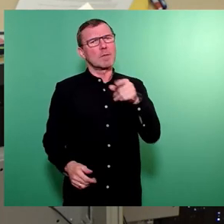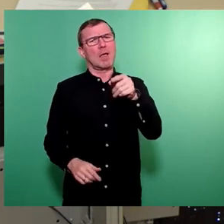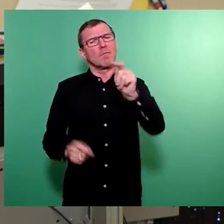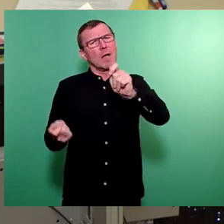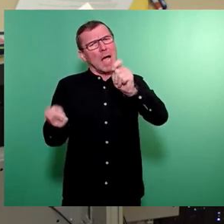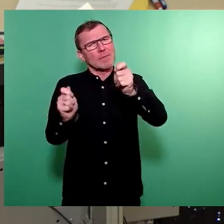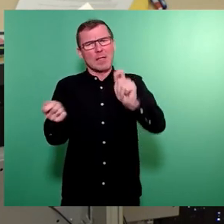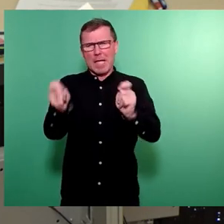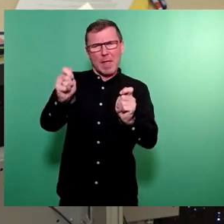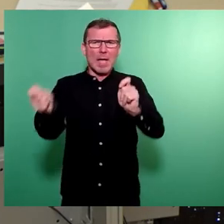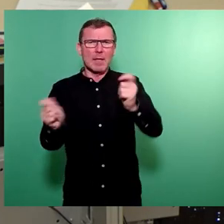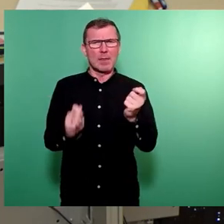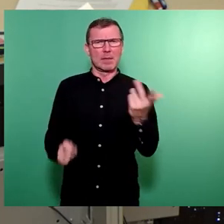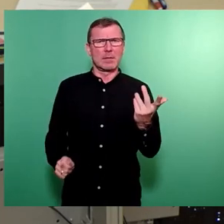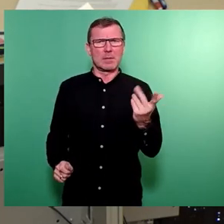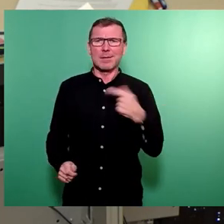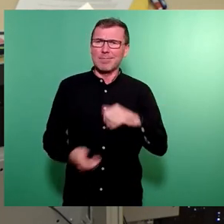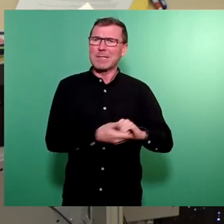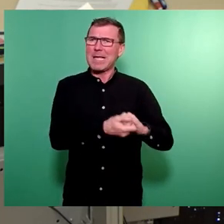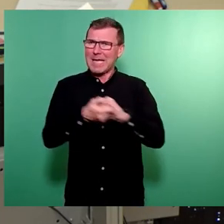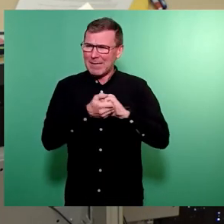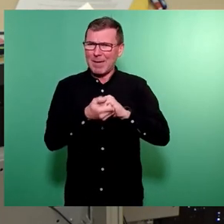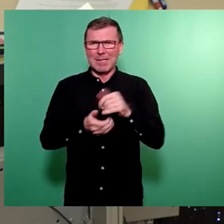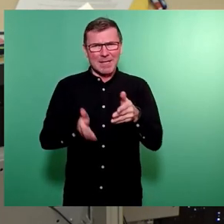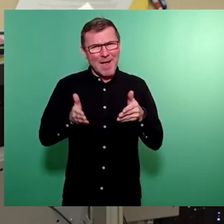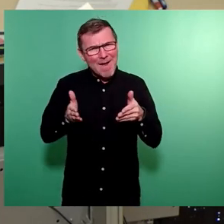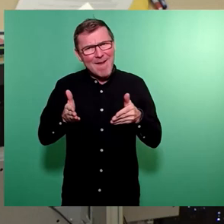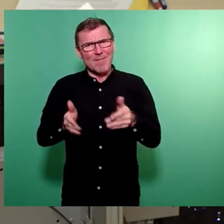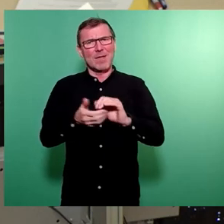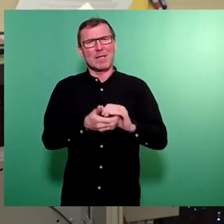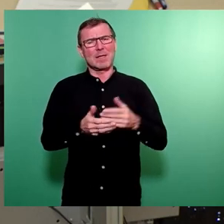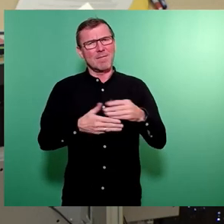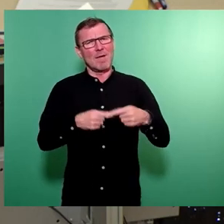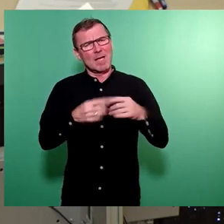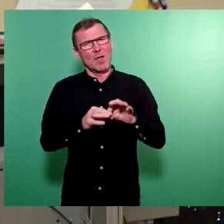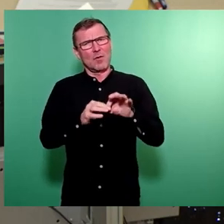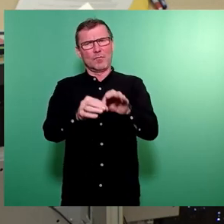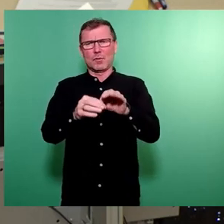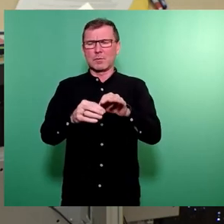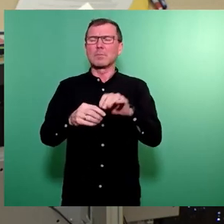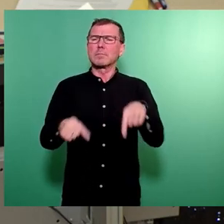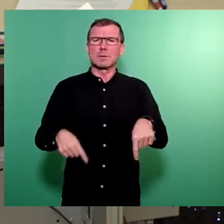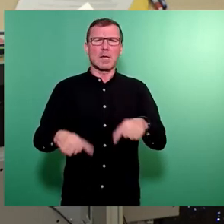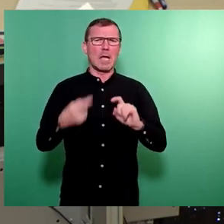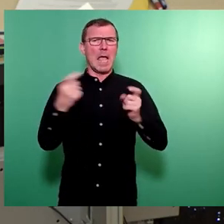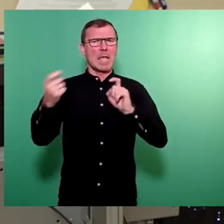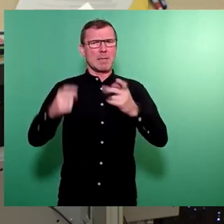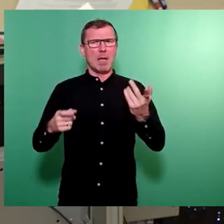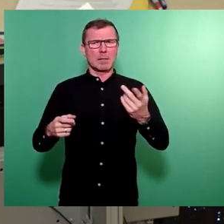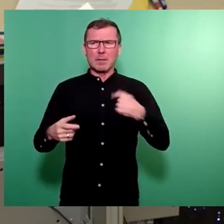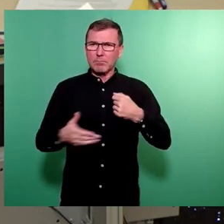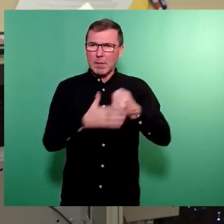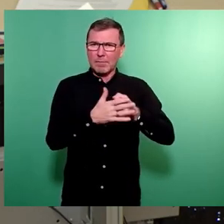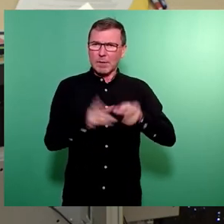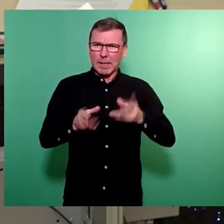ändern. Lassen Sie uns gemeinsam diesen Weg weitergehen. Auch hier in der Debatte ringen wir gemeinsam, um den richtigen Weg,